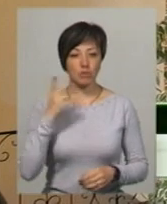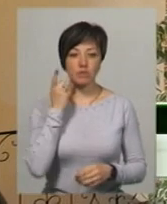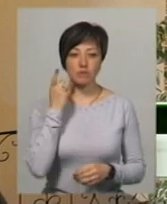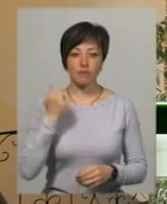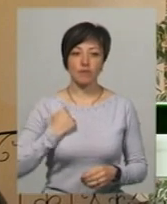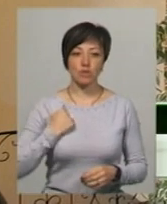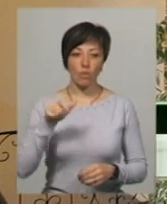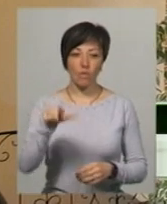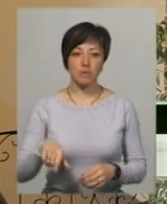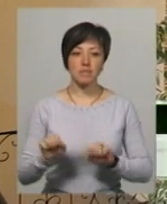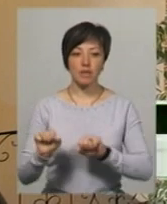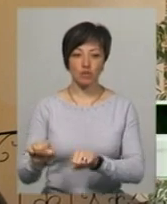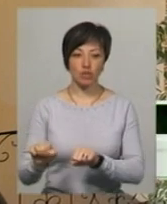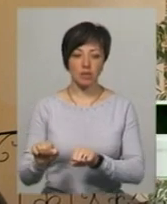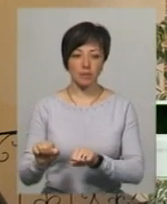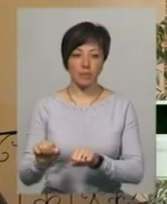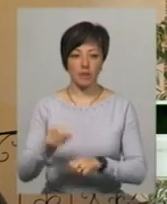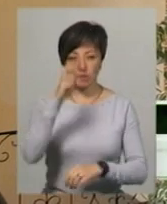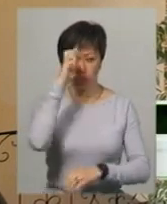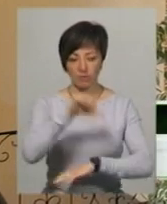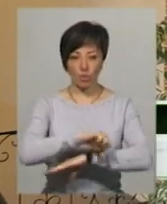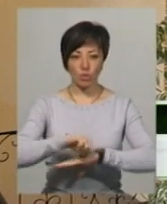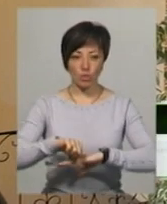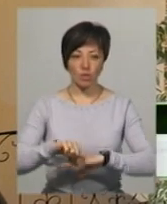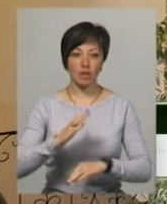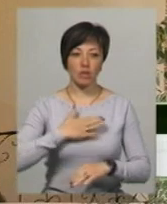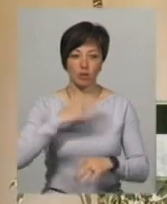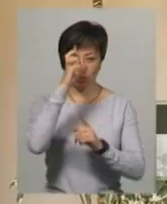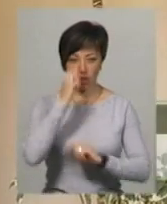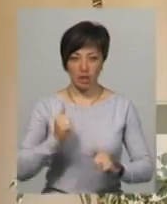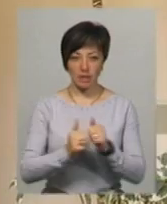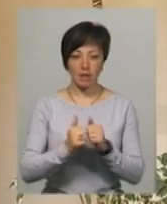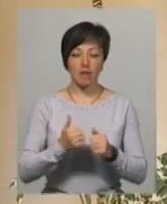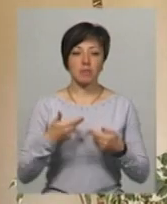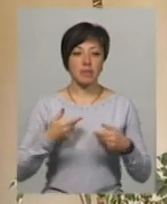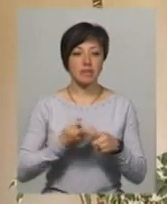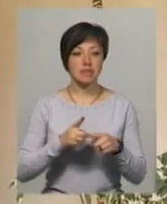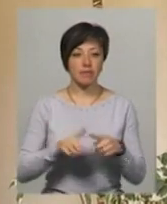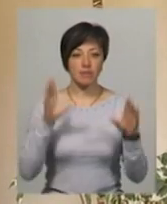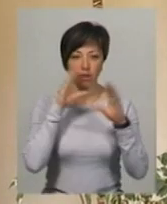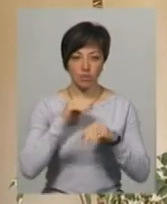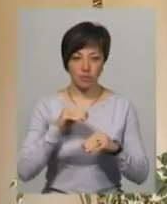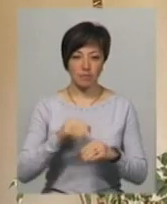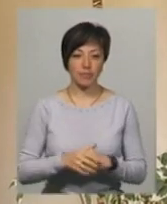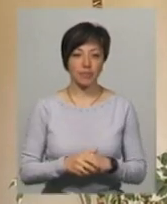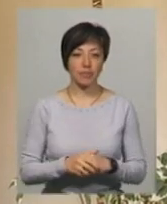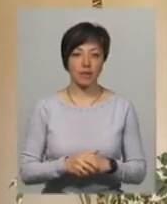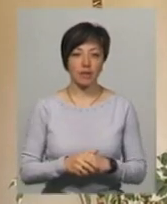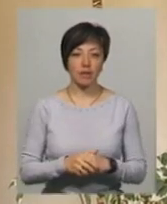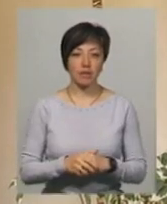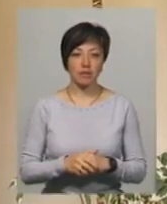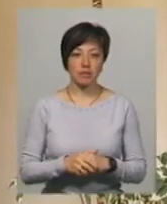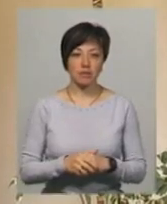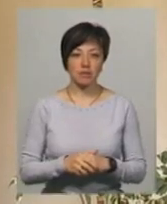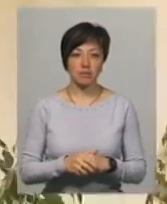військовим і захищати державні кордони, тобто нашу країну. Мені сподавалася кінологія, я про кінологію пішов, адресування